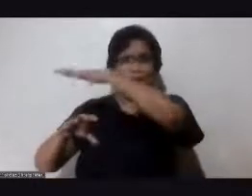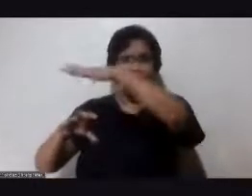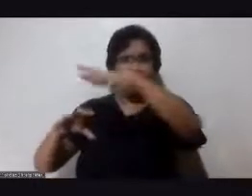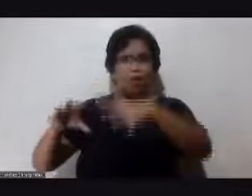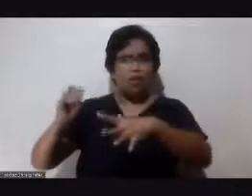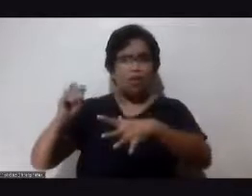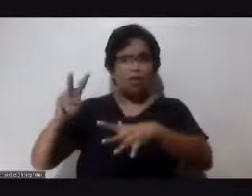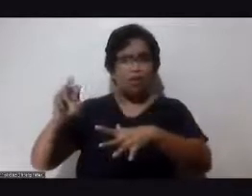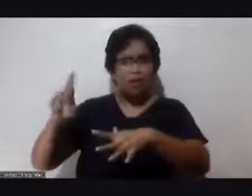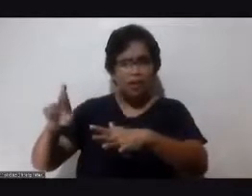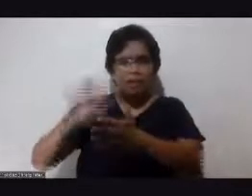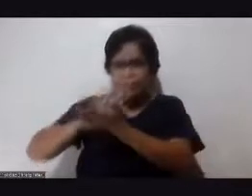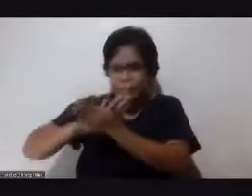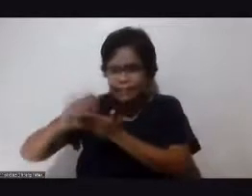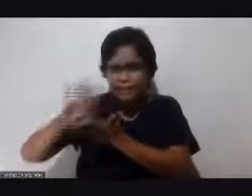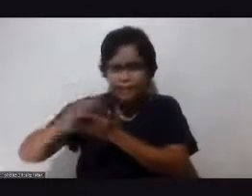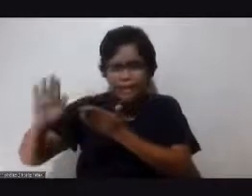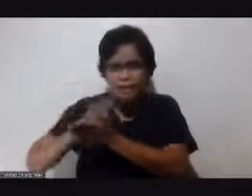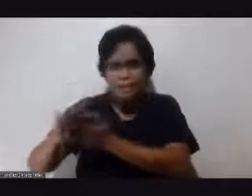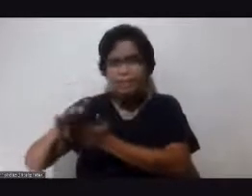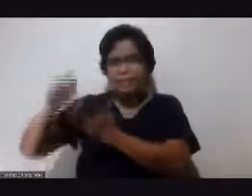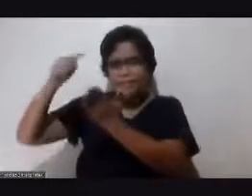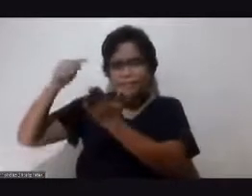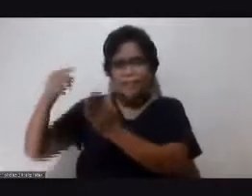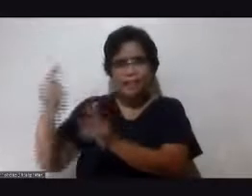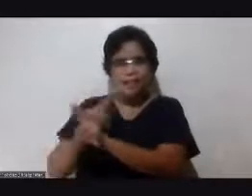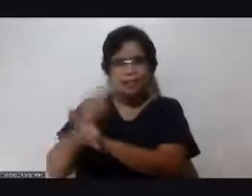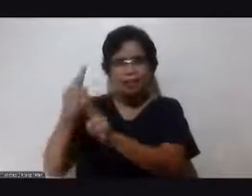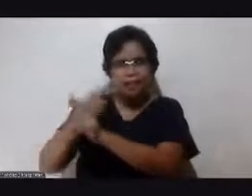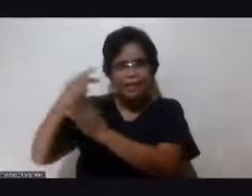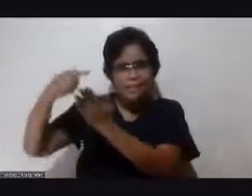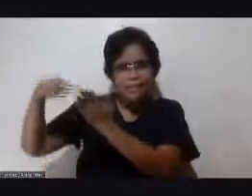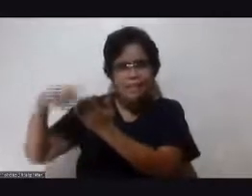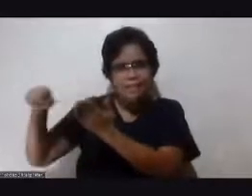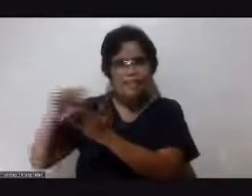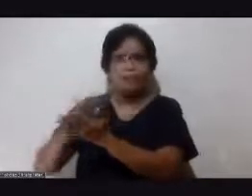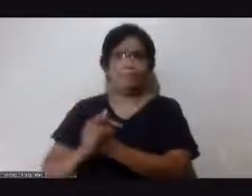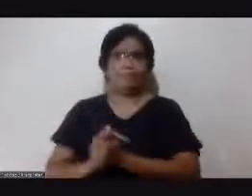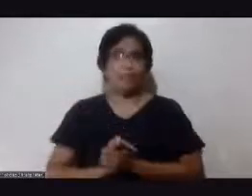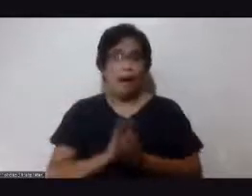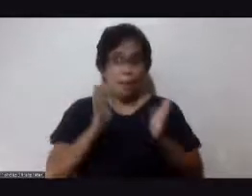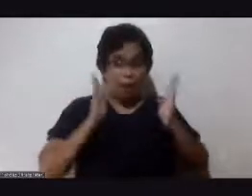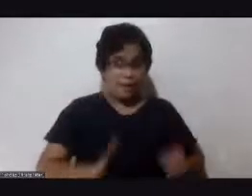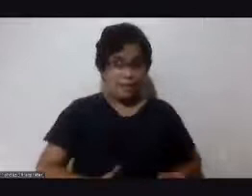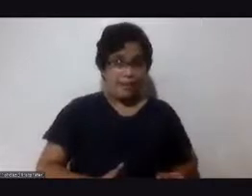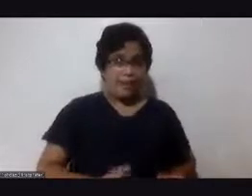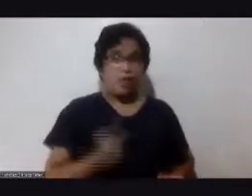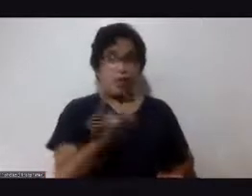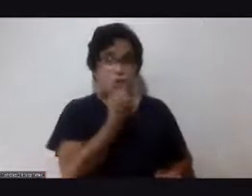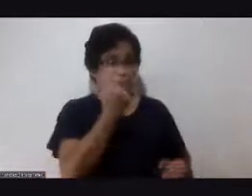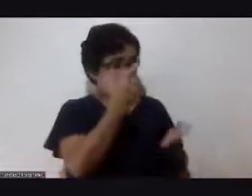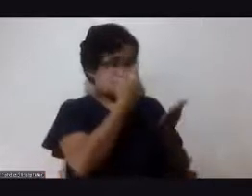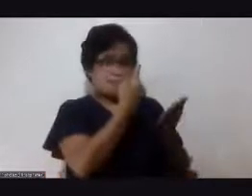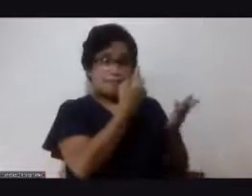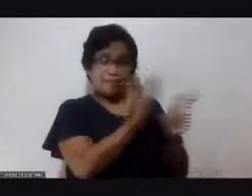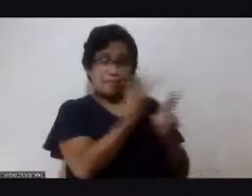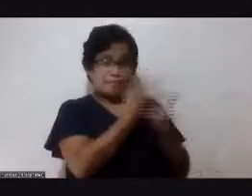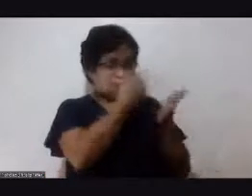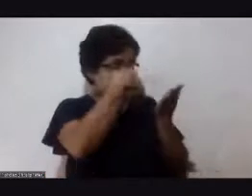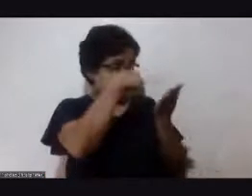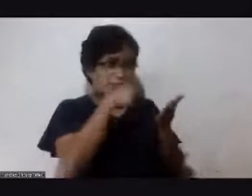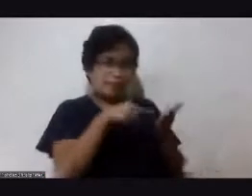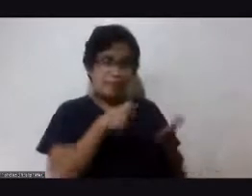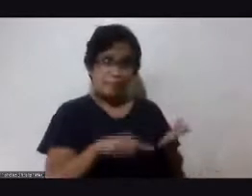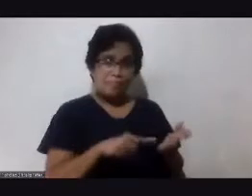pinupunasan regular ang check-up yung katawan natin regular ba ang check-up pinapangalagaan ba